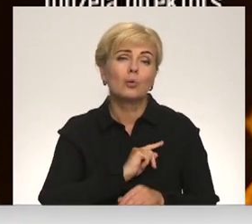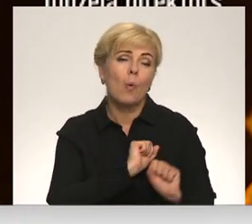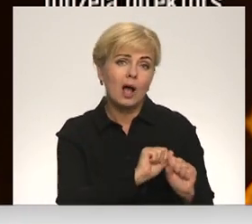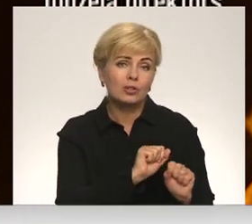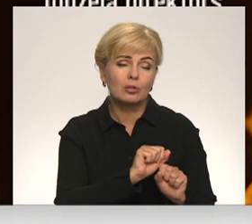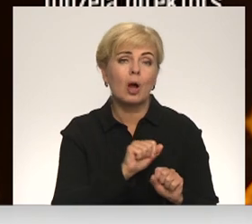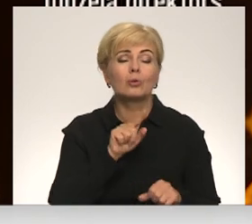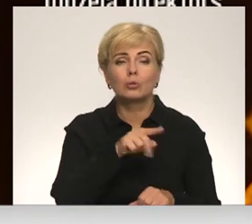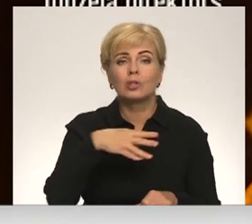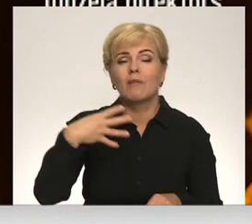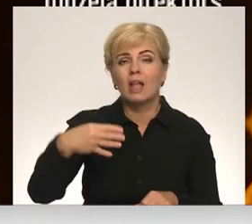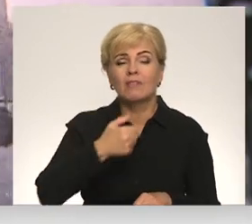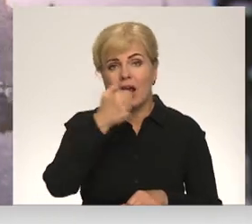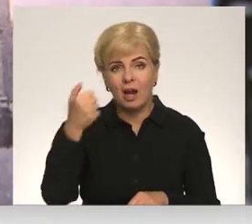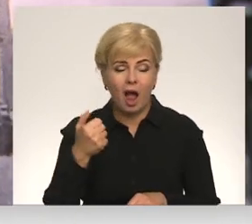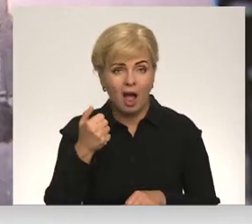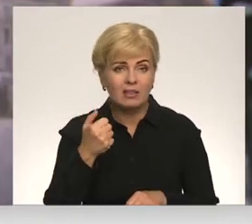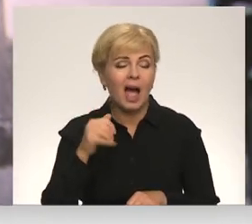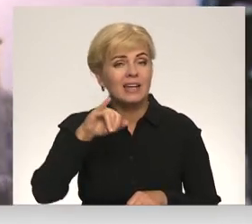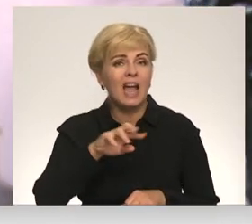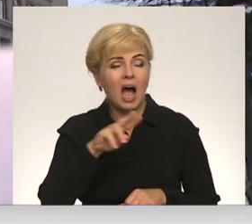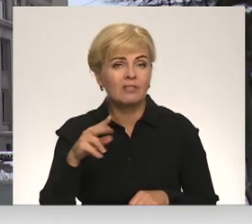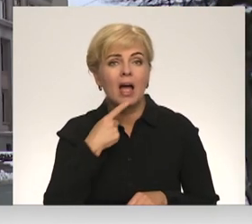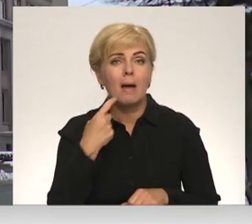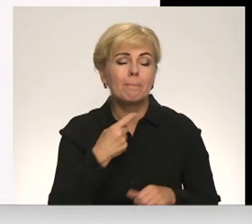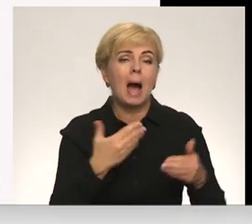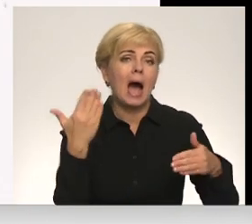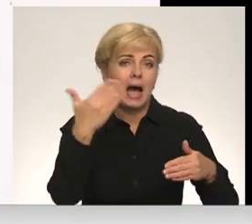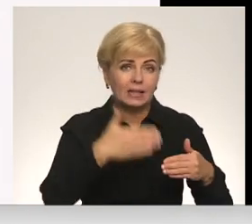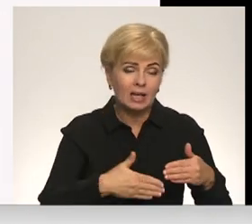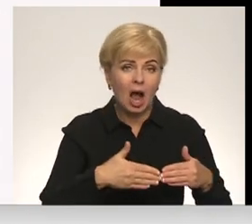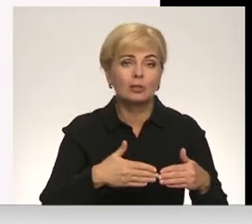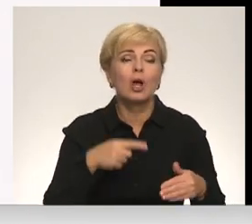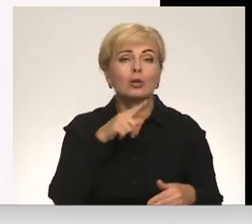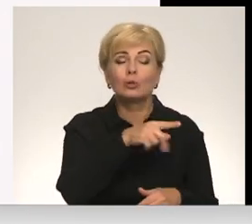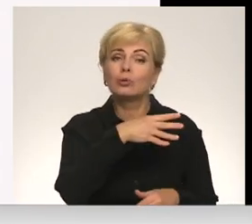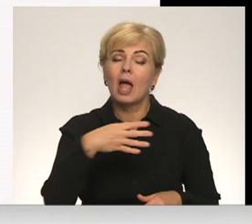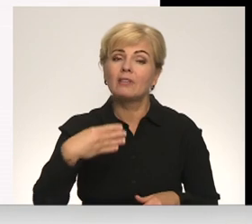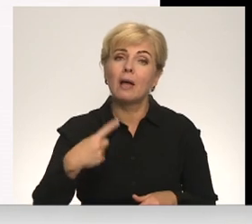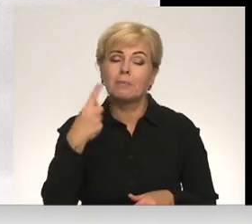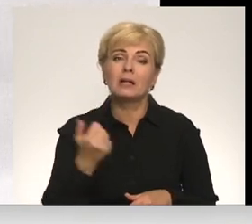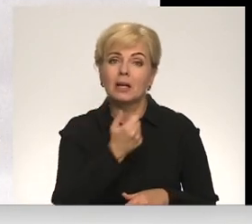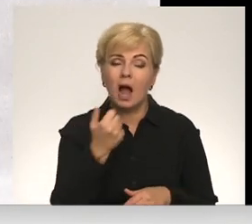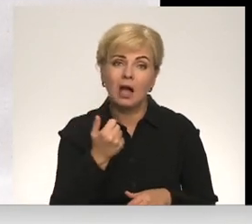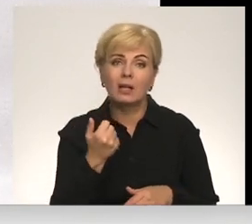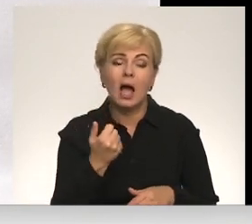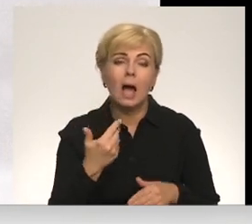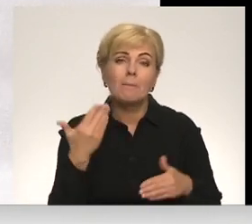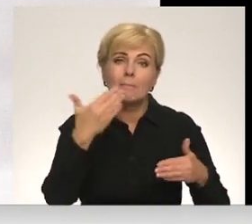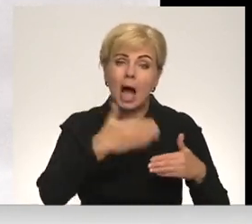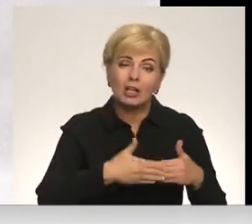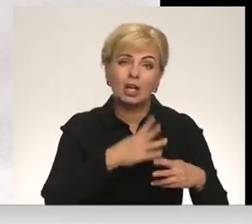1. gadīja janvāra barikādēs. Ar šādiem vārdiem šodien 1991. gada barikāžu dalībnieku